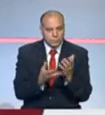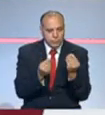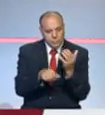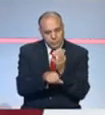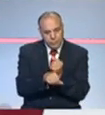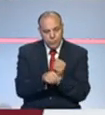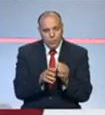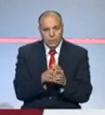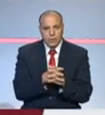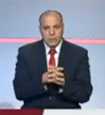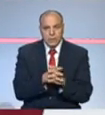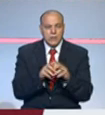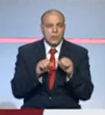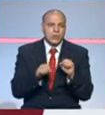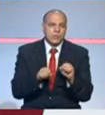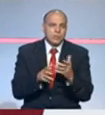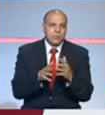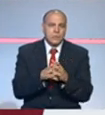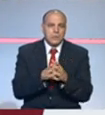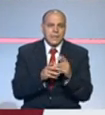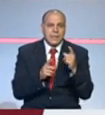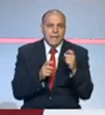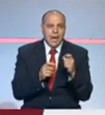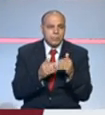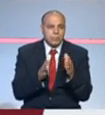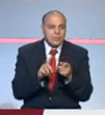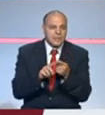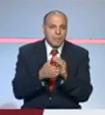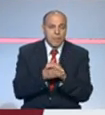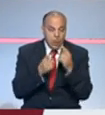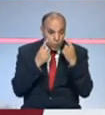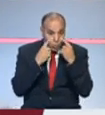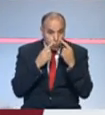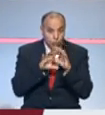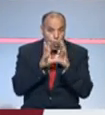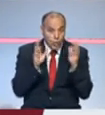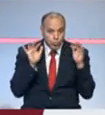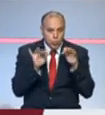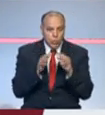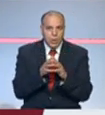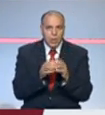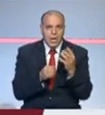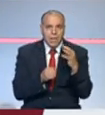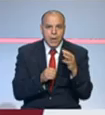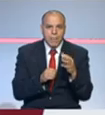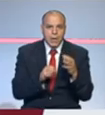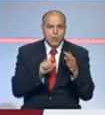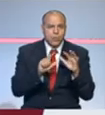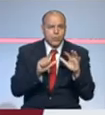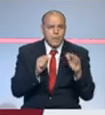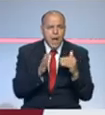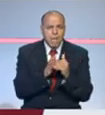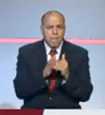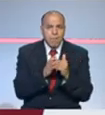للتلقيح هو منجم يكون كان نهار ناجح لأنك منشوفوا العدد الإجمالي منتاعه 477 ألف